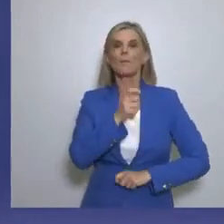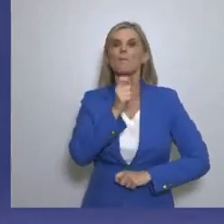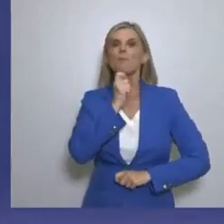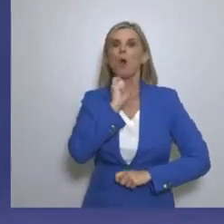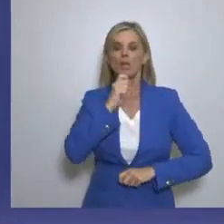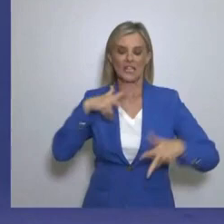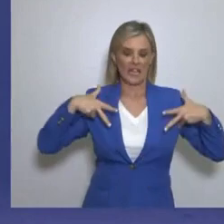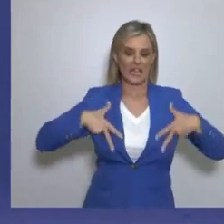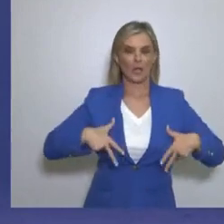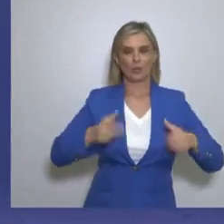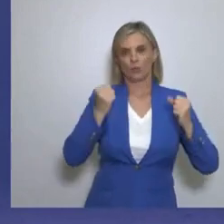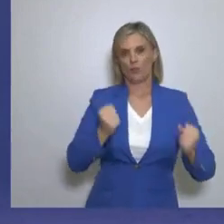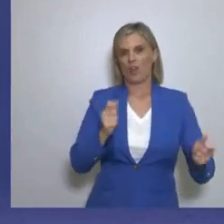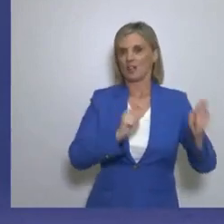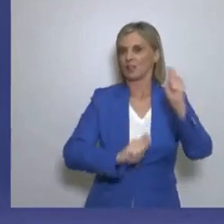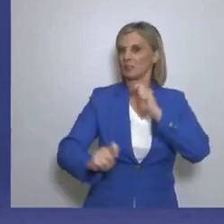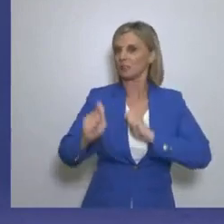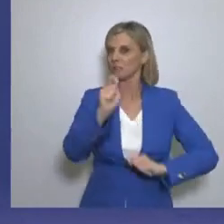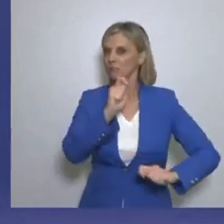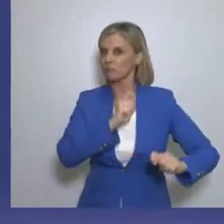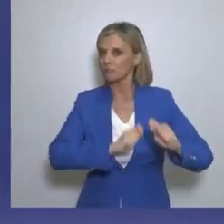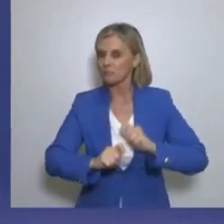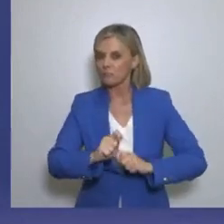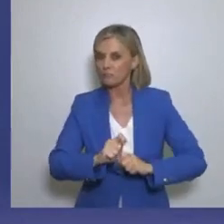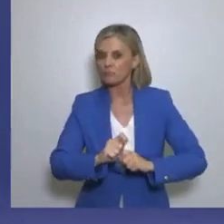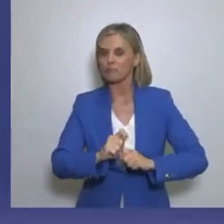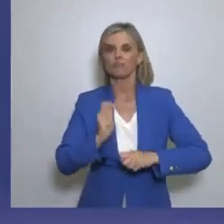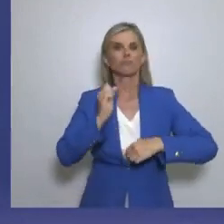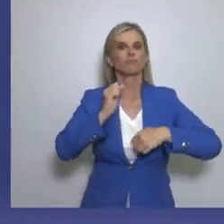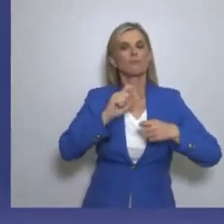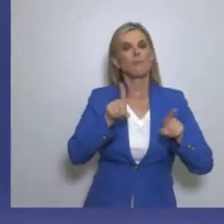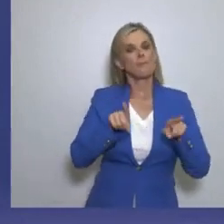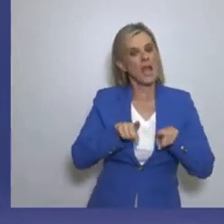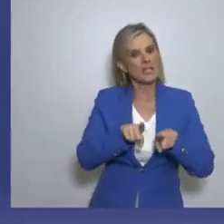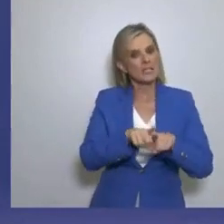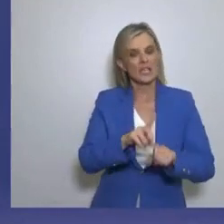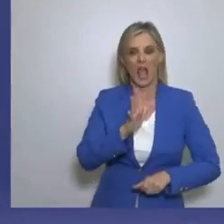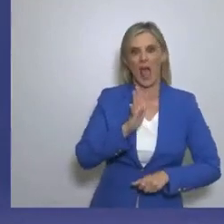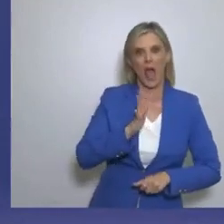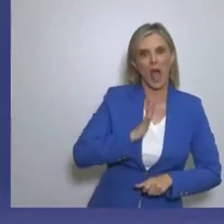πολιτεία του. Γιατί η πολιτεία γίνεται η πολιτή και ο πολίτης δημιουργεί την πολιτεία του.